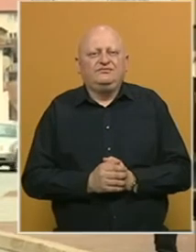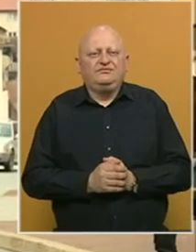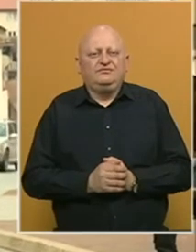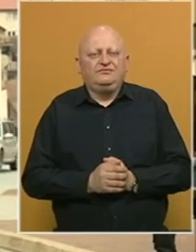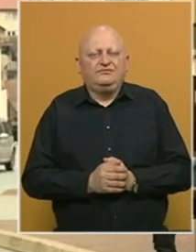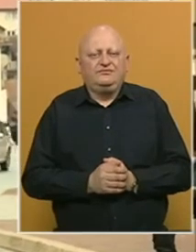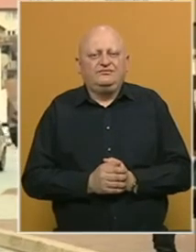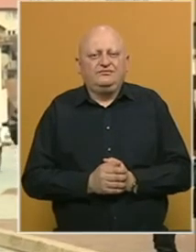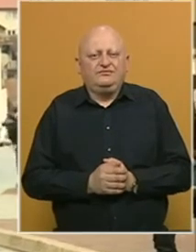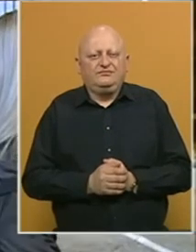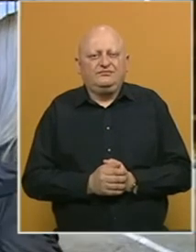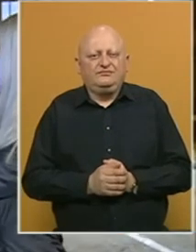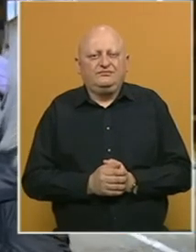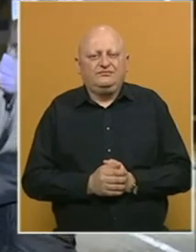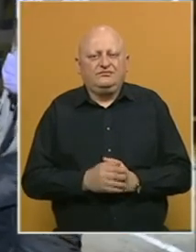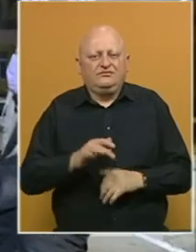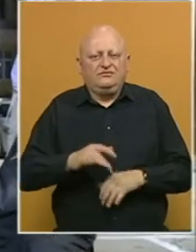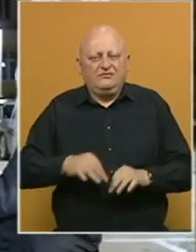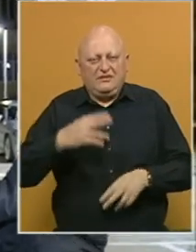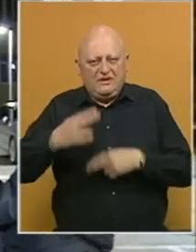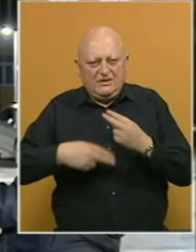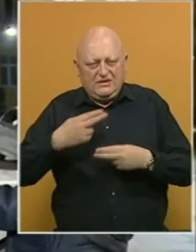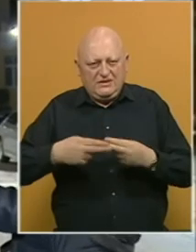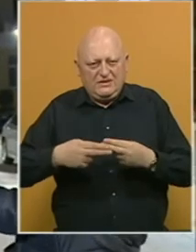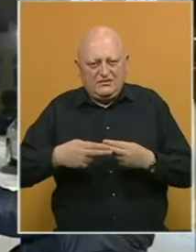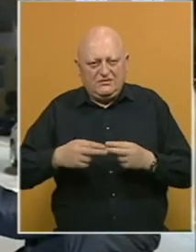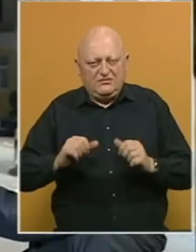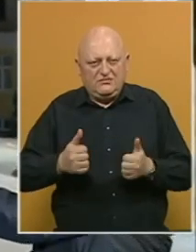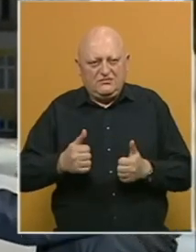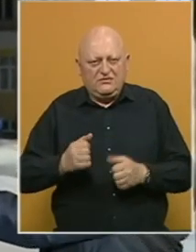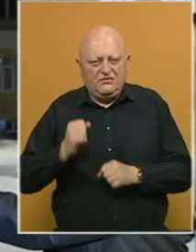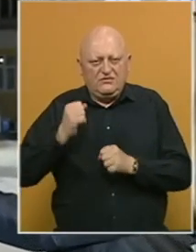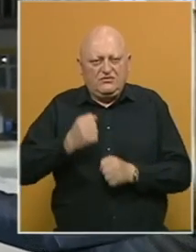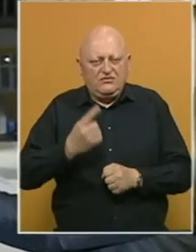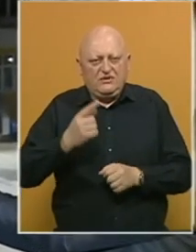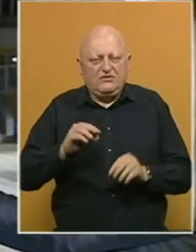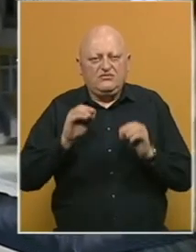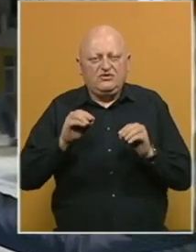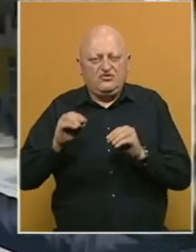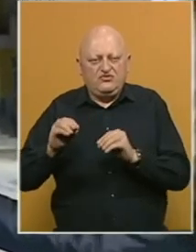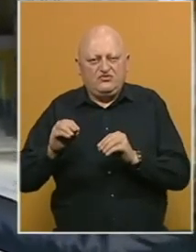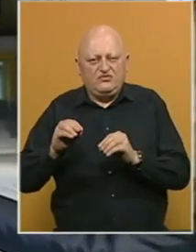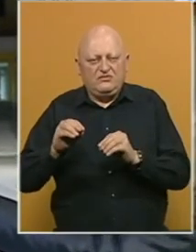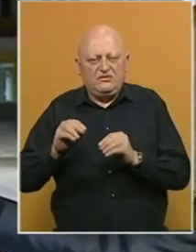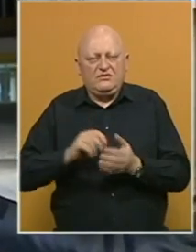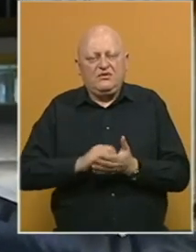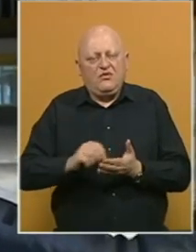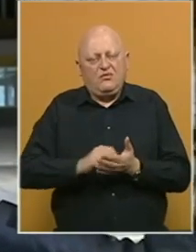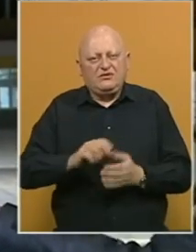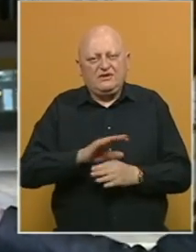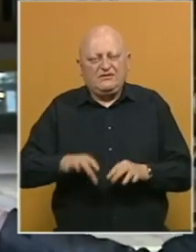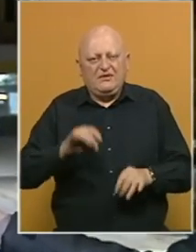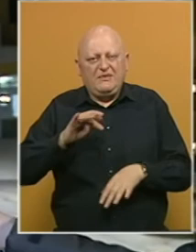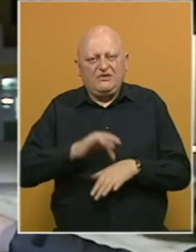BHT je potvrđeno da je riječ o član... Centralna izborna komisija je donijela jednu instrukciju da je propisala da na sva